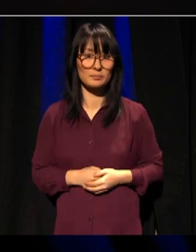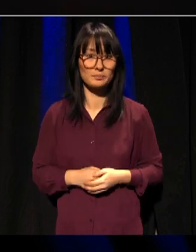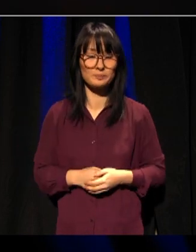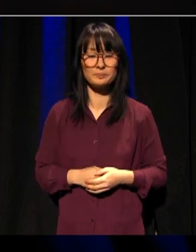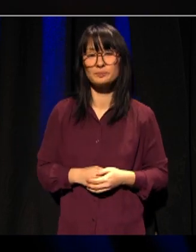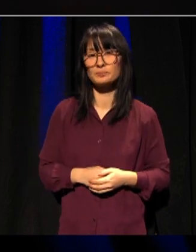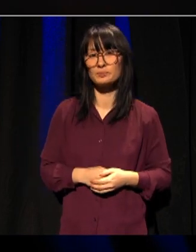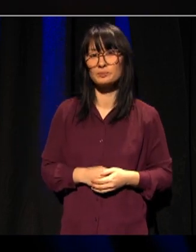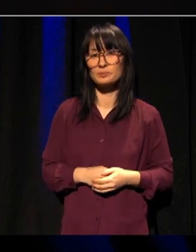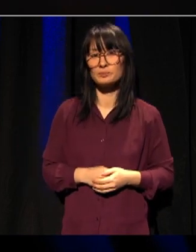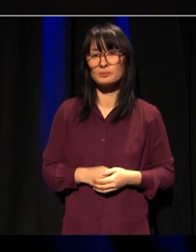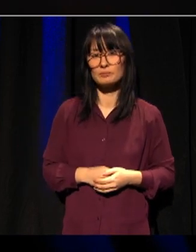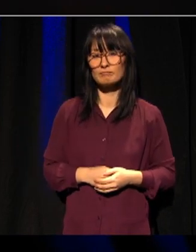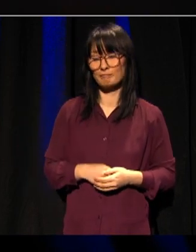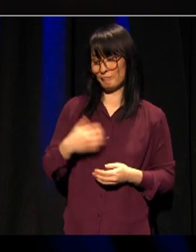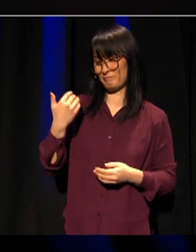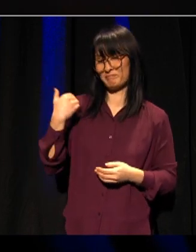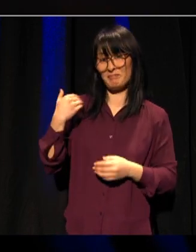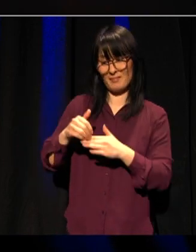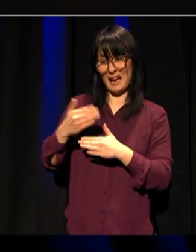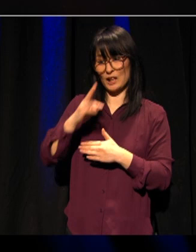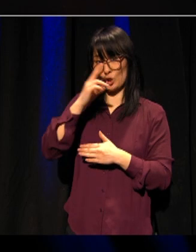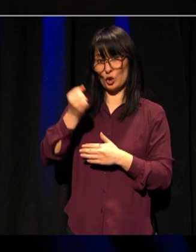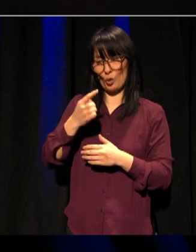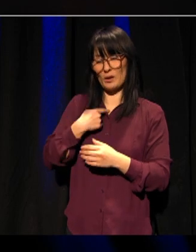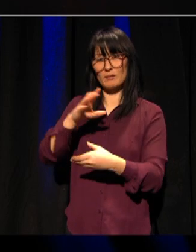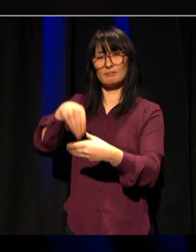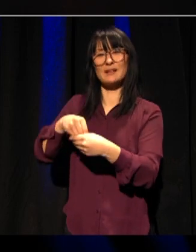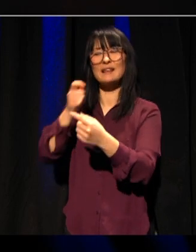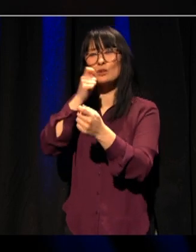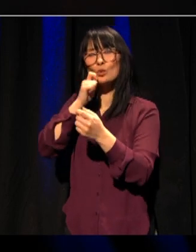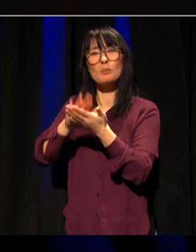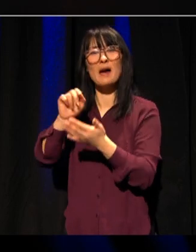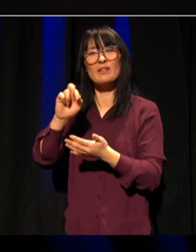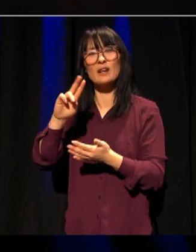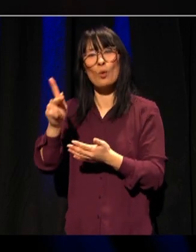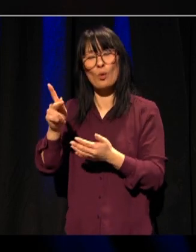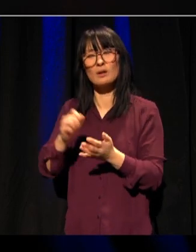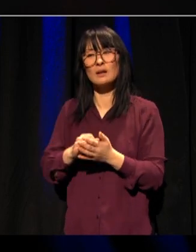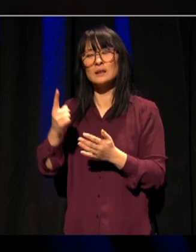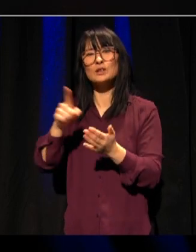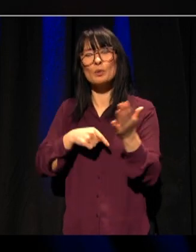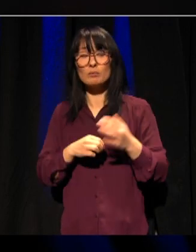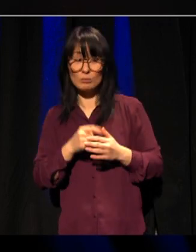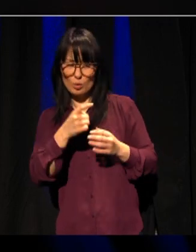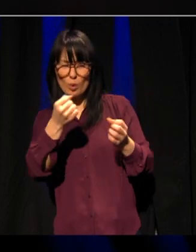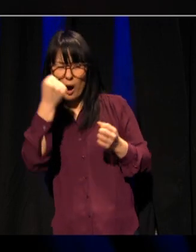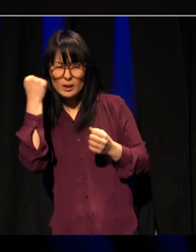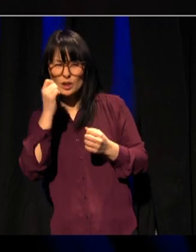Jeg ble spurt i et intervju med NRK etter nyttår om jeg angret på at jeg hadde søkt jobben som rektor.